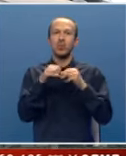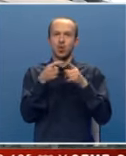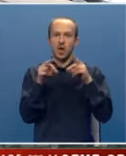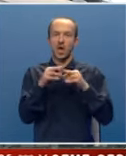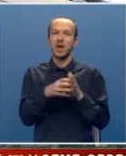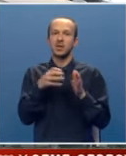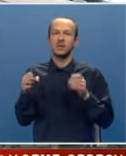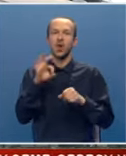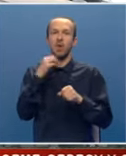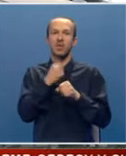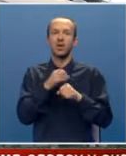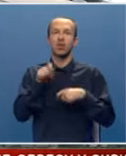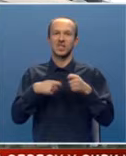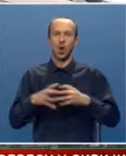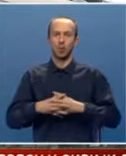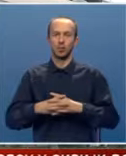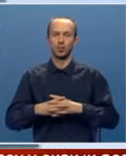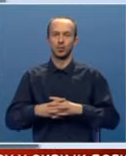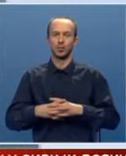nastavljaju da obavljaju posao.